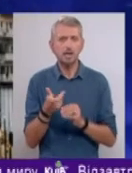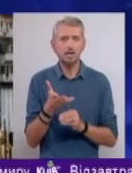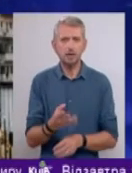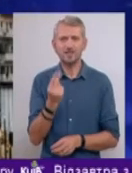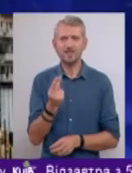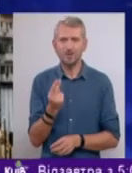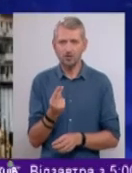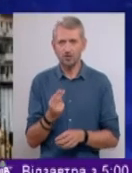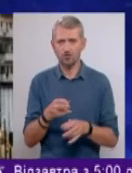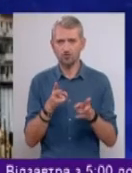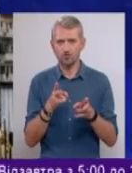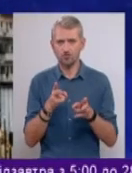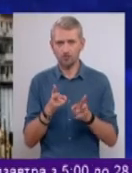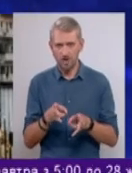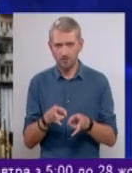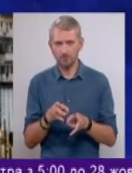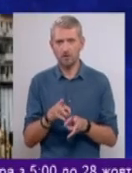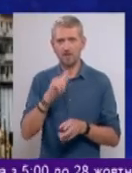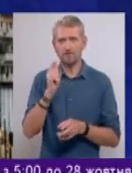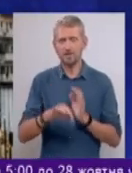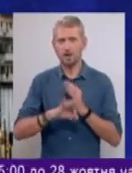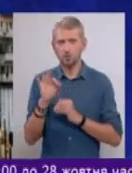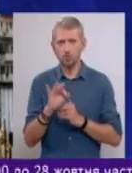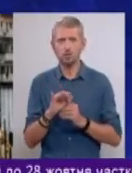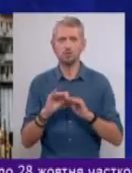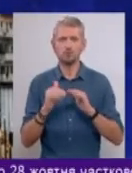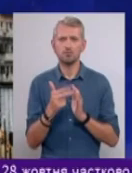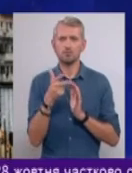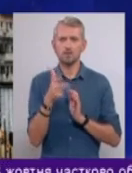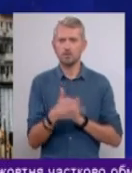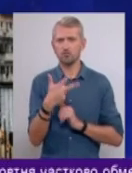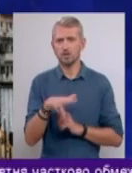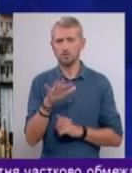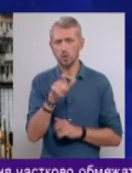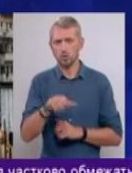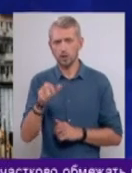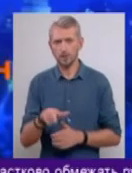кількість цивільних жертв війни на Сході щонайменше 3035 людей.